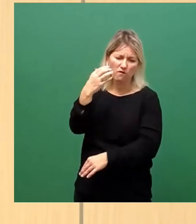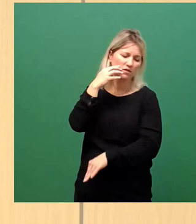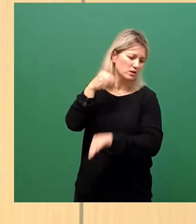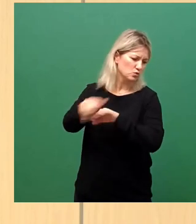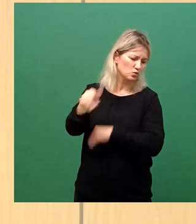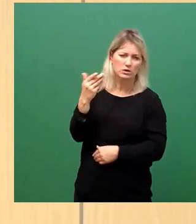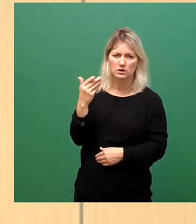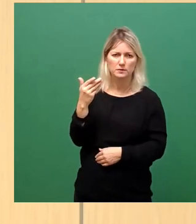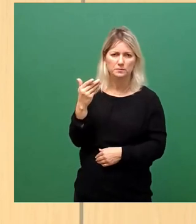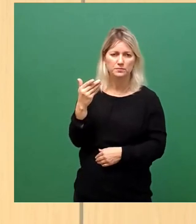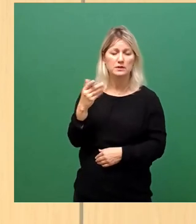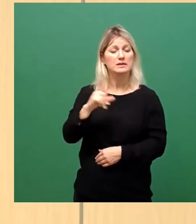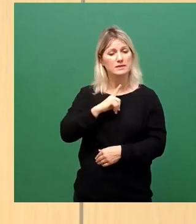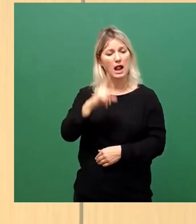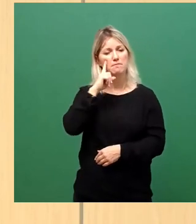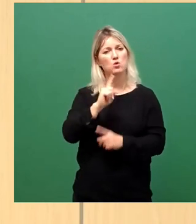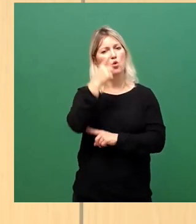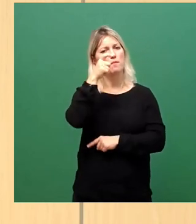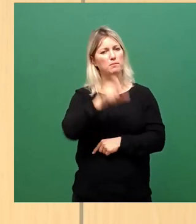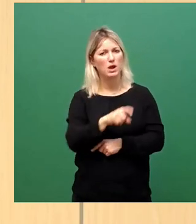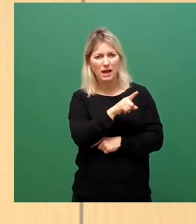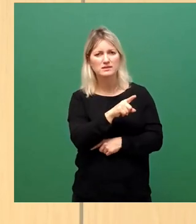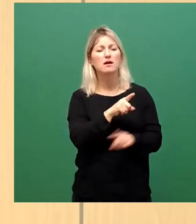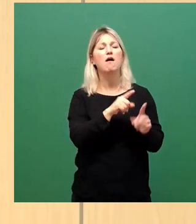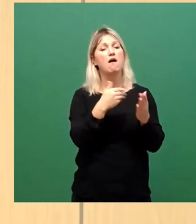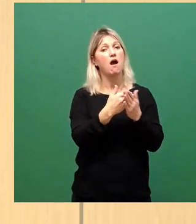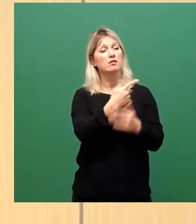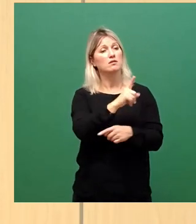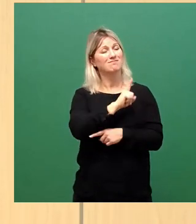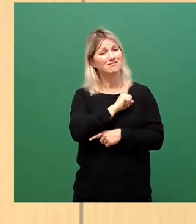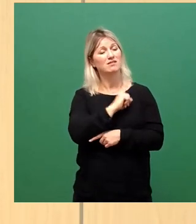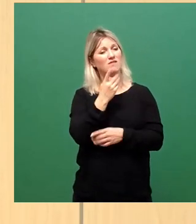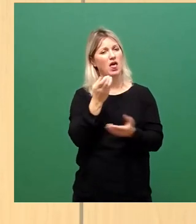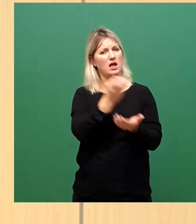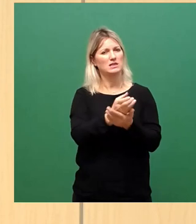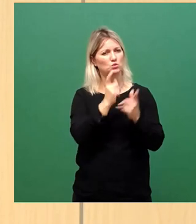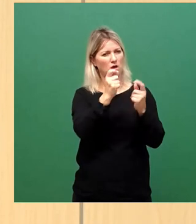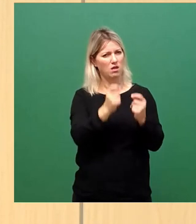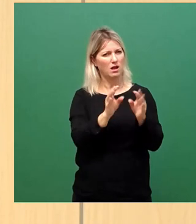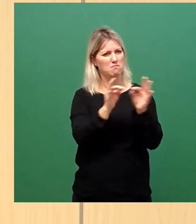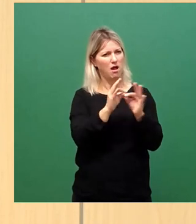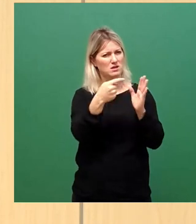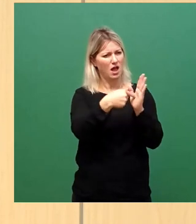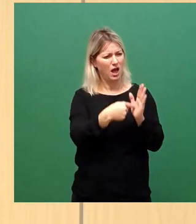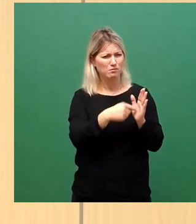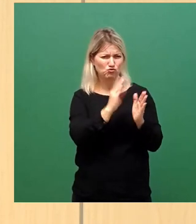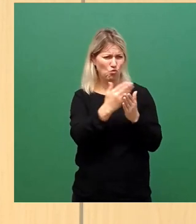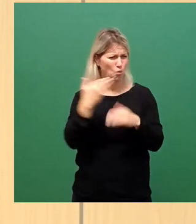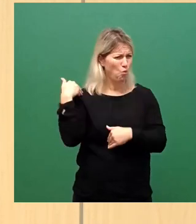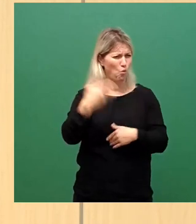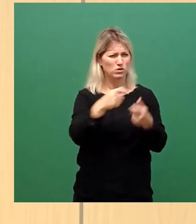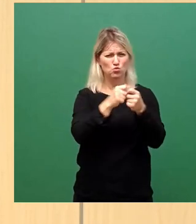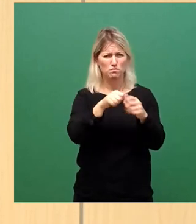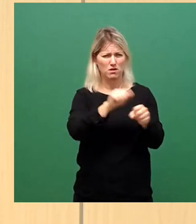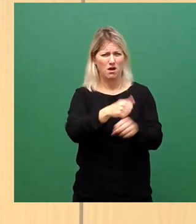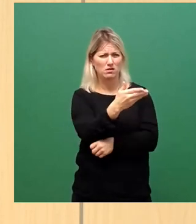Sicht hätte der Oberbürgermeister alle, auch die von ihm in seinem Ersetzungsantrag geforderten Maßnahmen, längst umsetzen können. Dazu bedurfte es